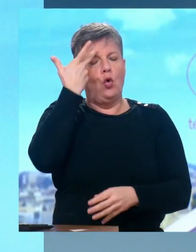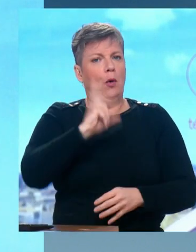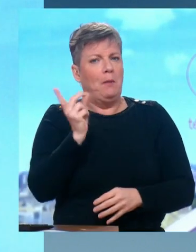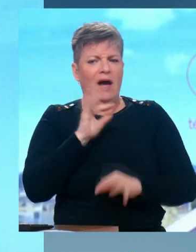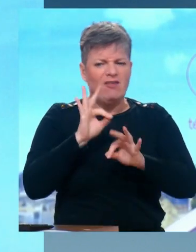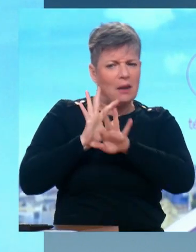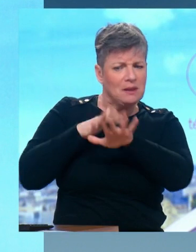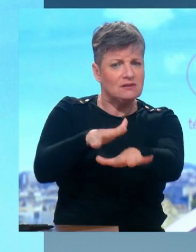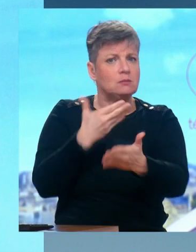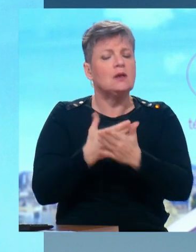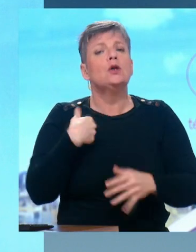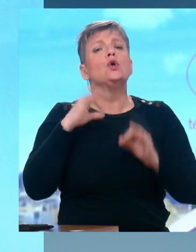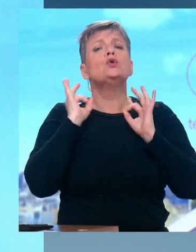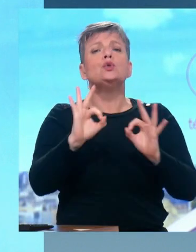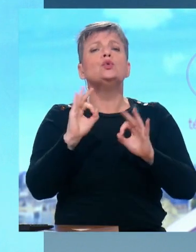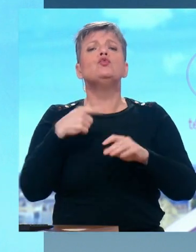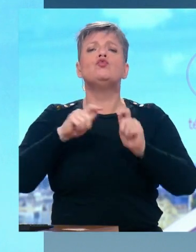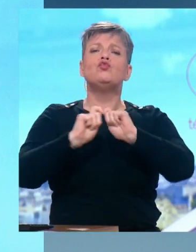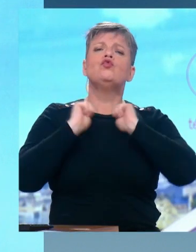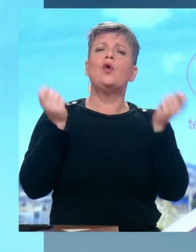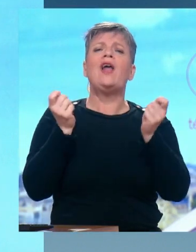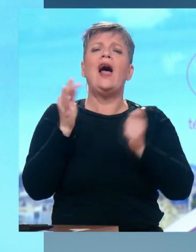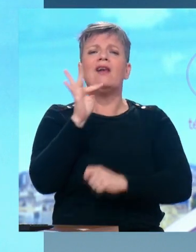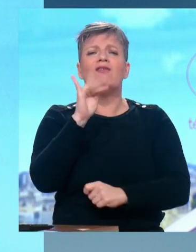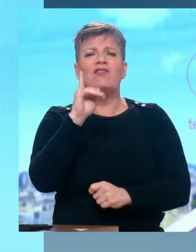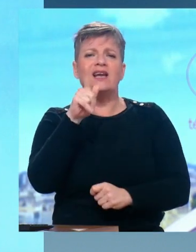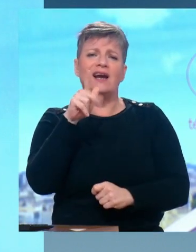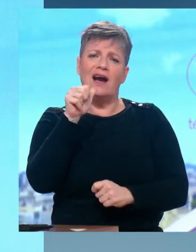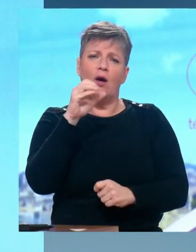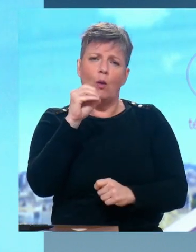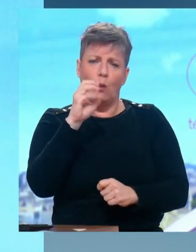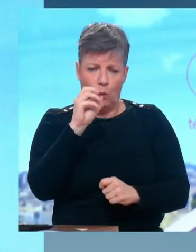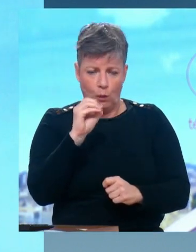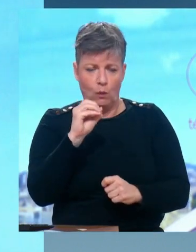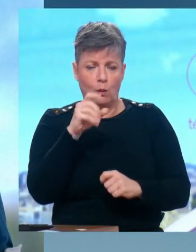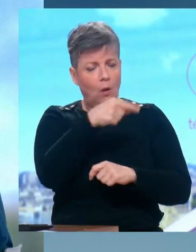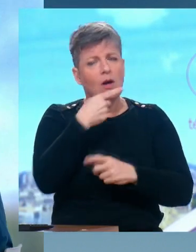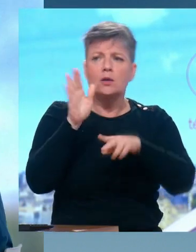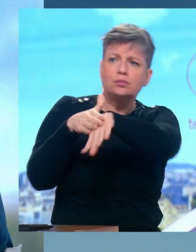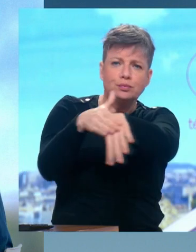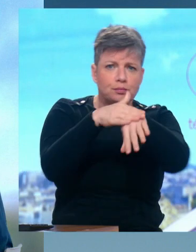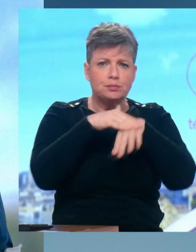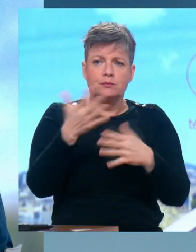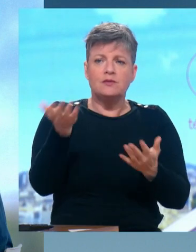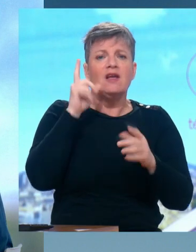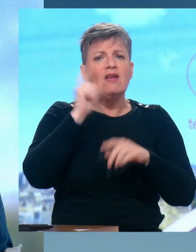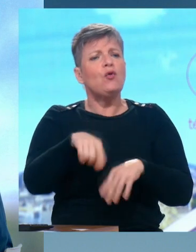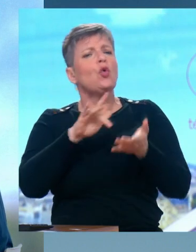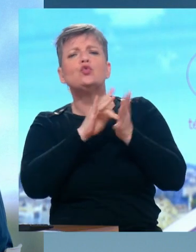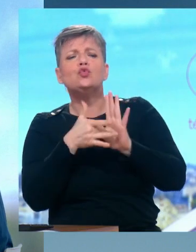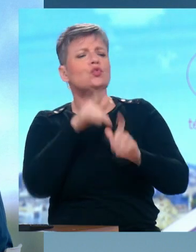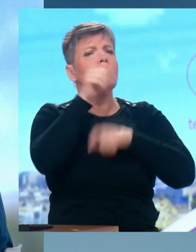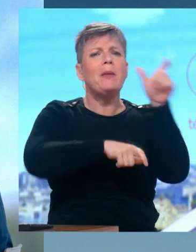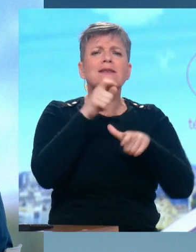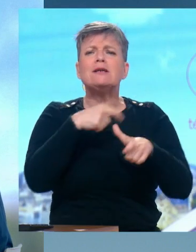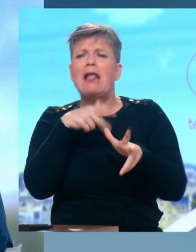écrit dans Le Figaro, ils disent que nous devons mobiliser, rejeter tous les porteurs de haine. Je rappelle